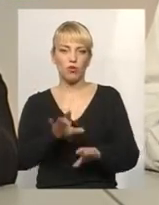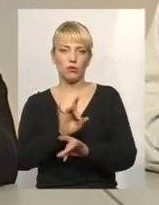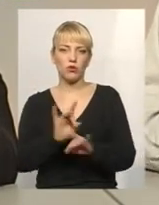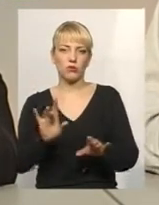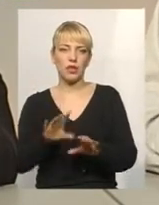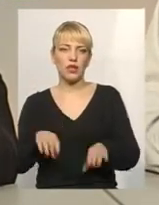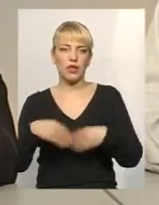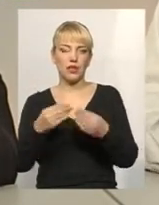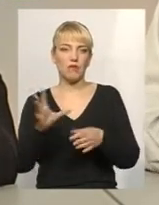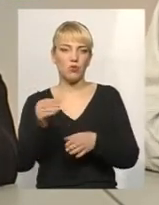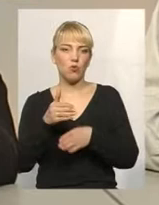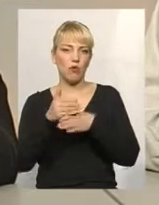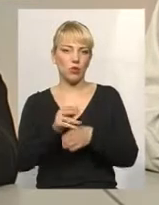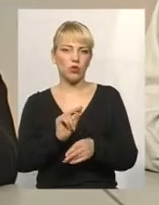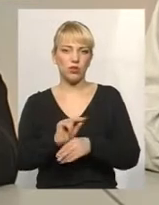методичну інформацію,